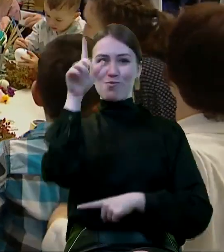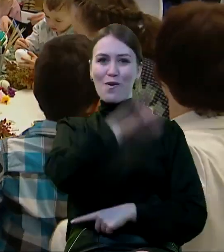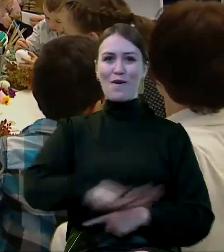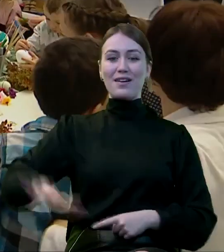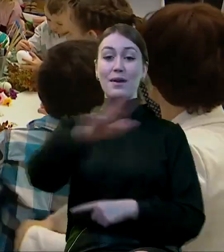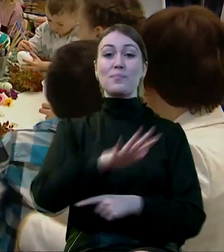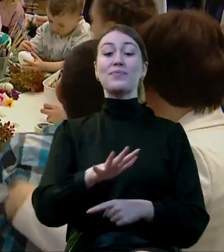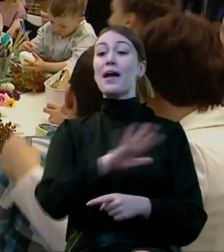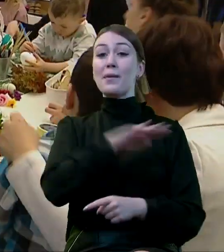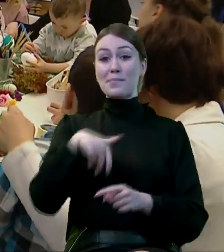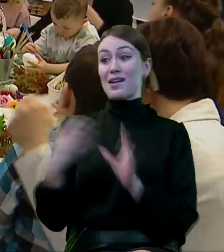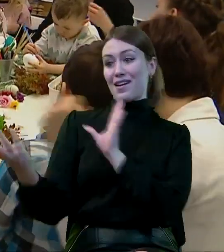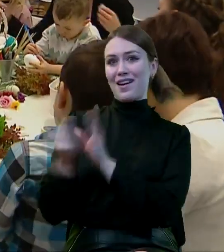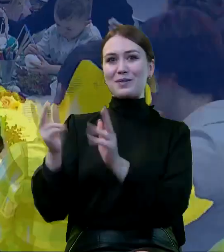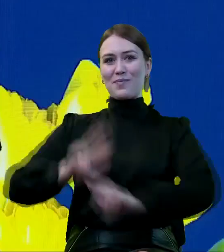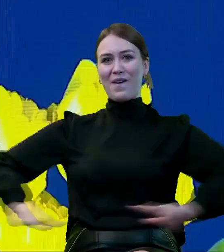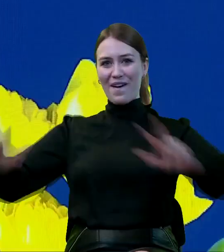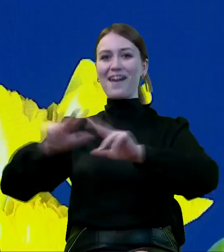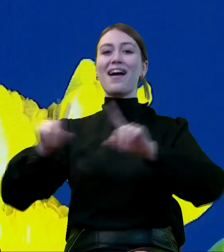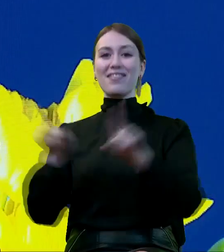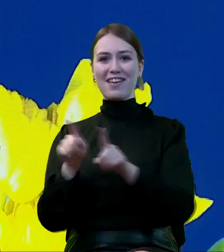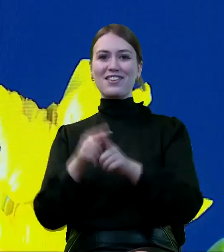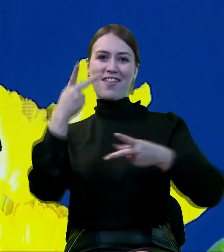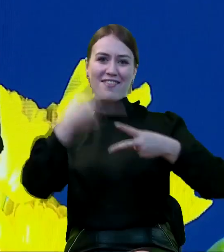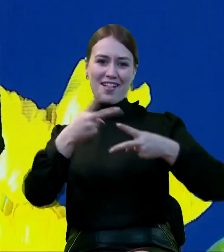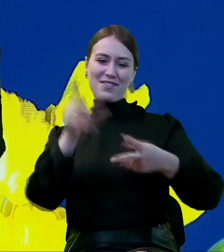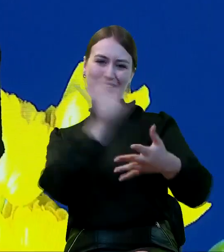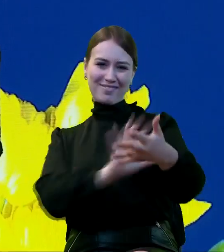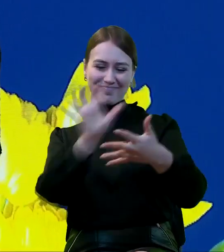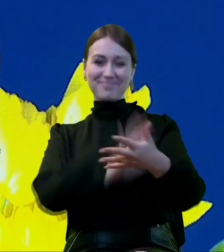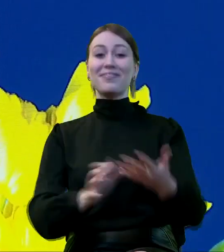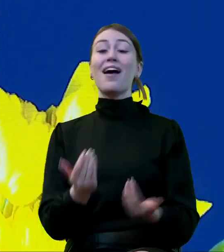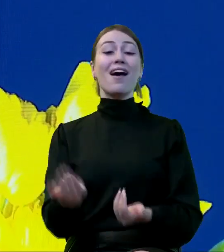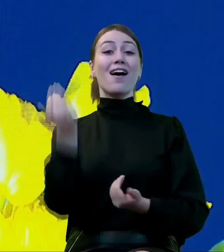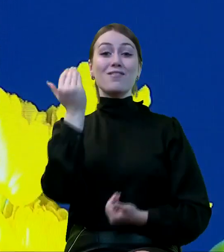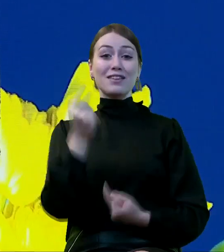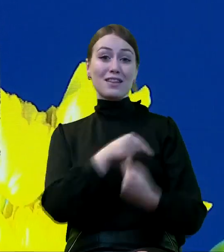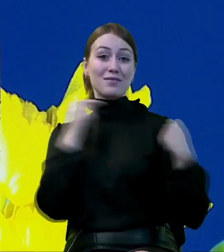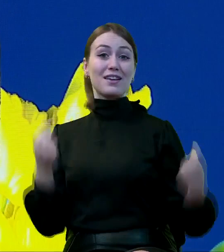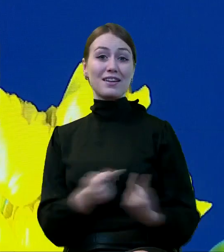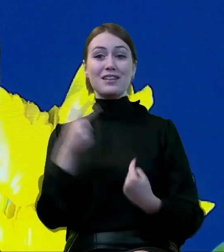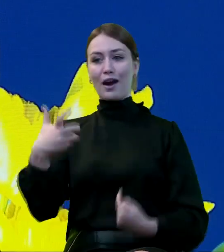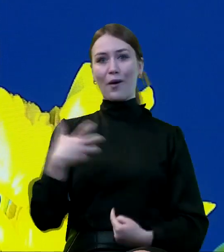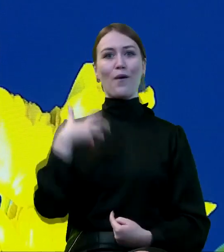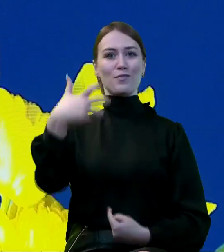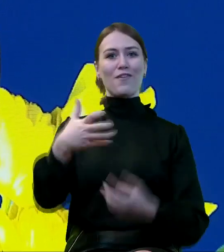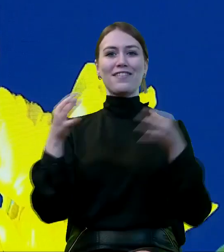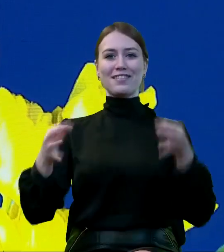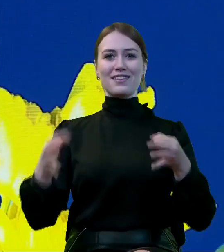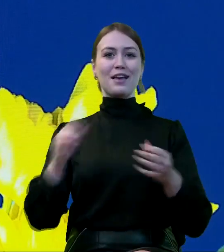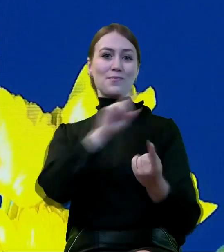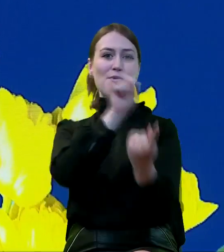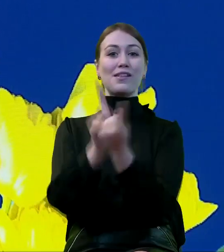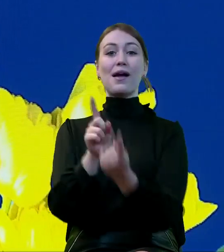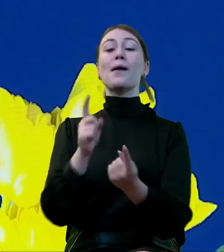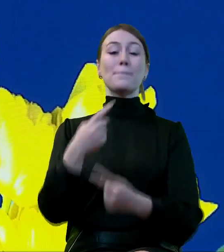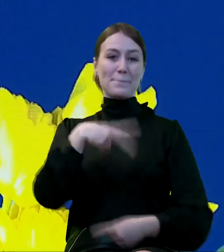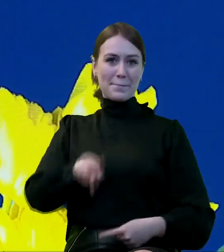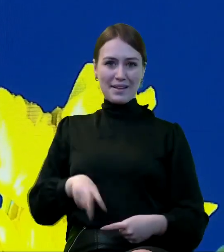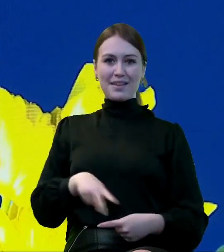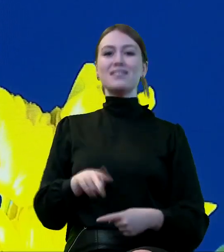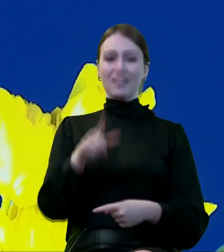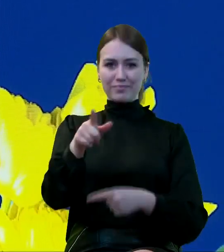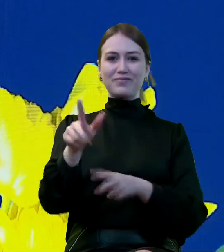rodzinami zgromadzonymi tutaj oraz przed telewizorami. Witam serdecznie gospodynię dzisiejszego spotkania, panią minister